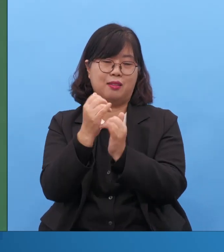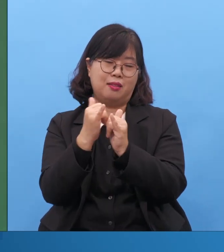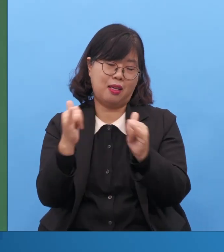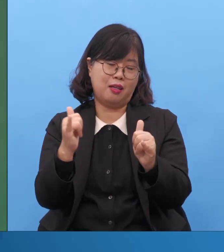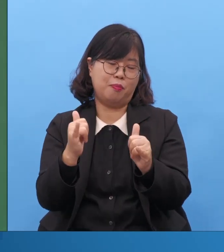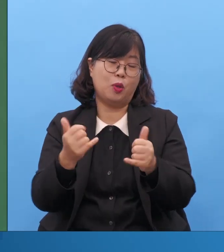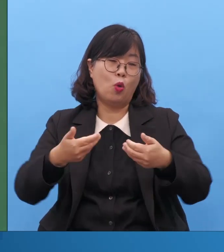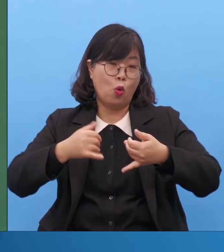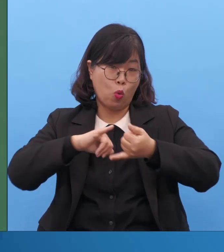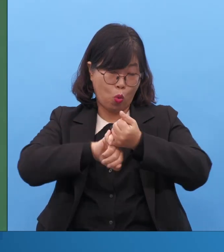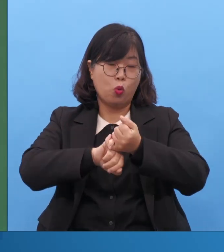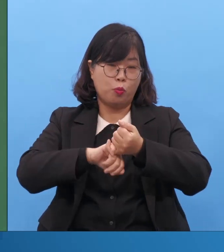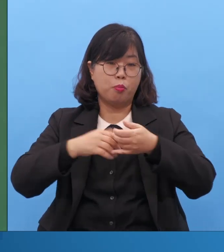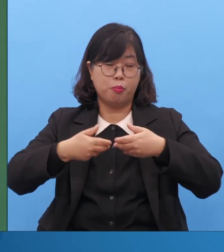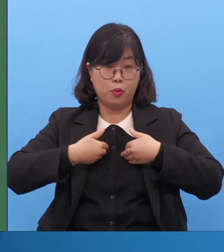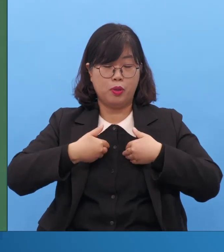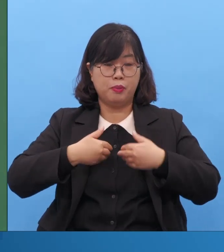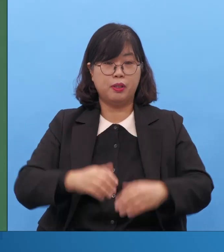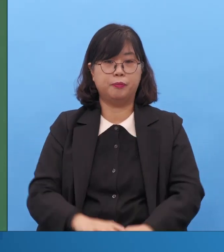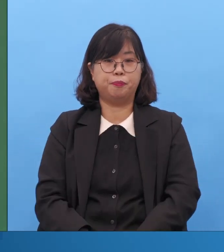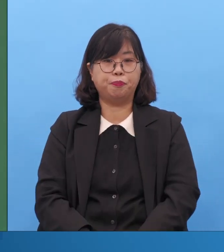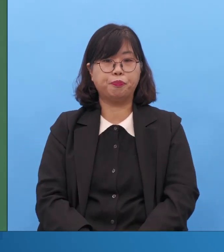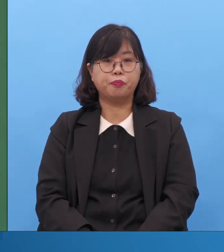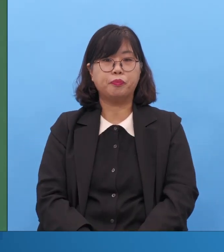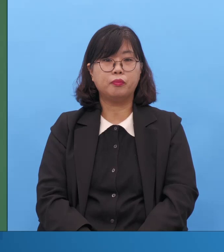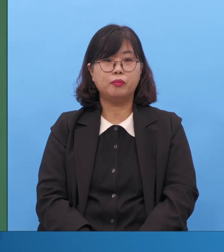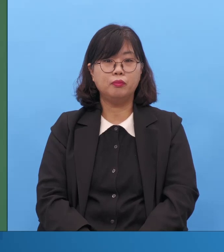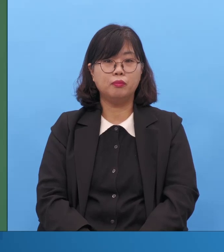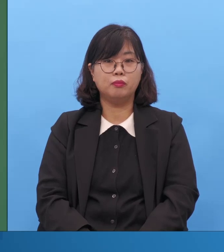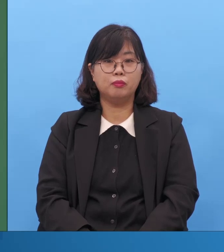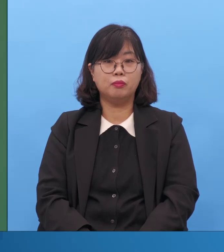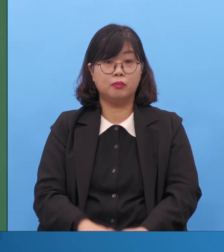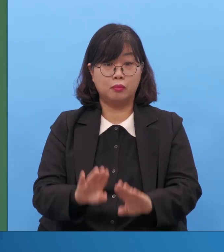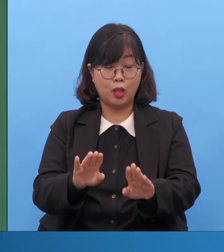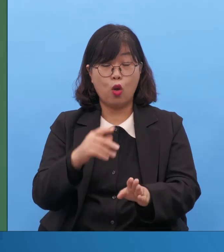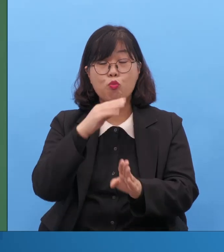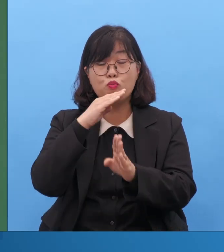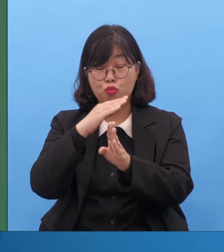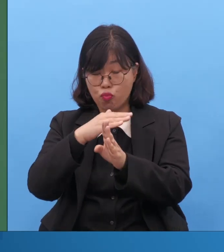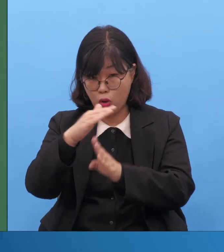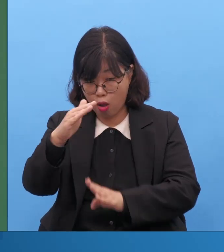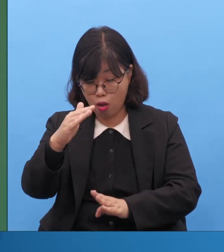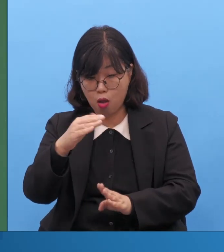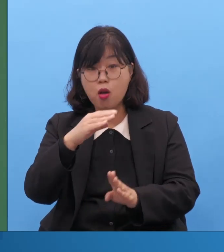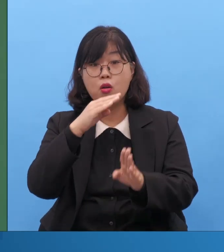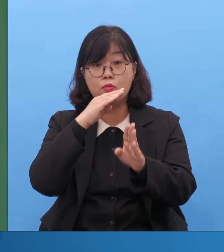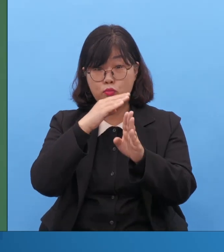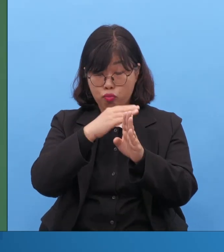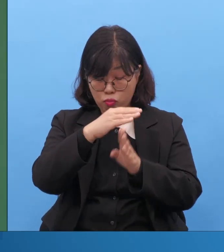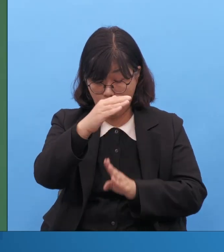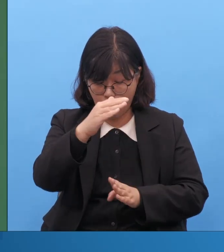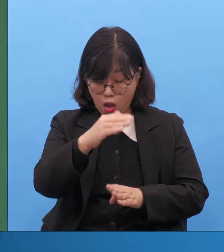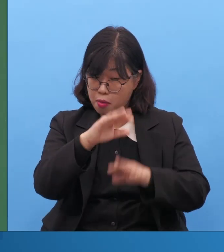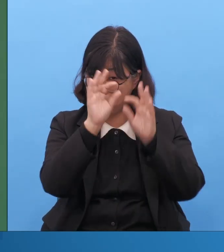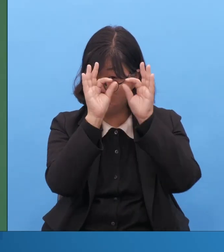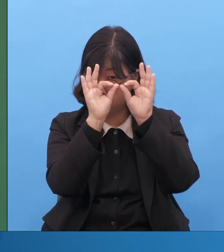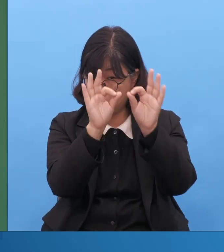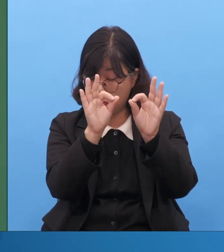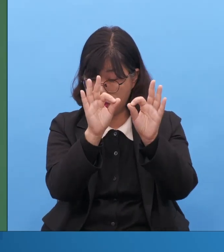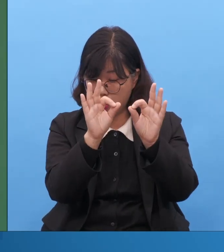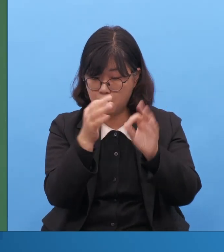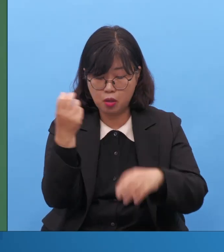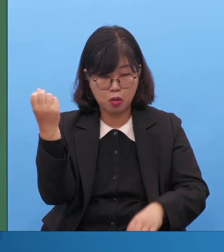지금 여러분 아시다시피 지금 우리 전쟁하고 있는 나라들 북한 이런 나라들 싸우는 나라들 많잖아요 저런 나라들은